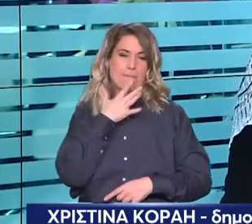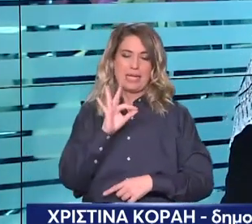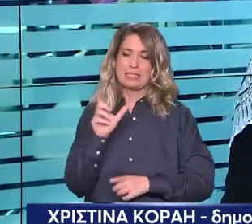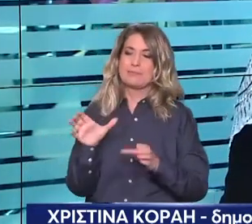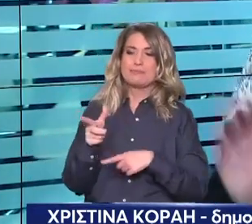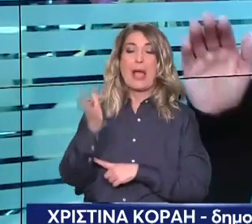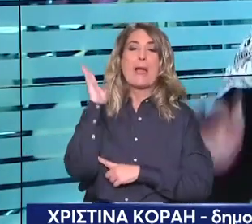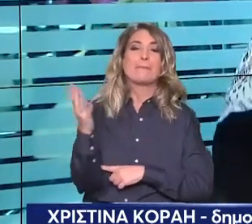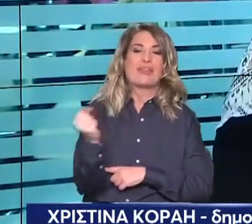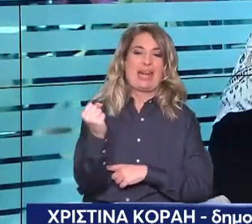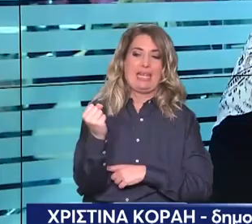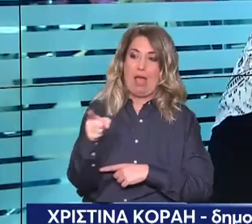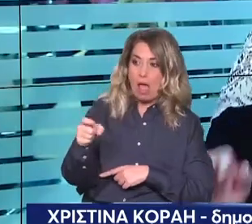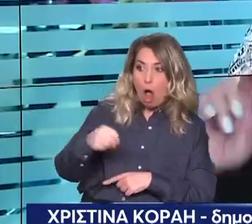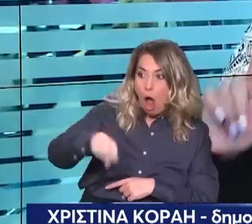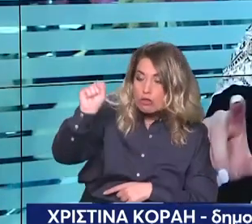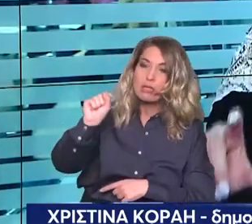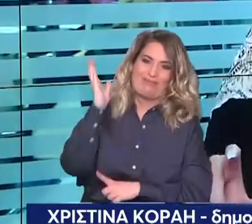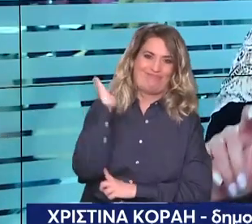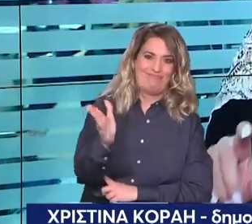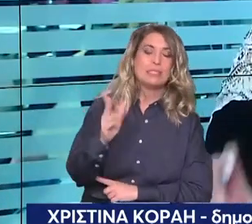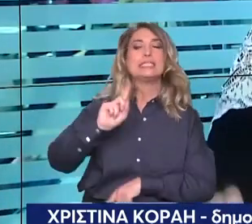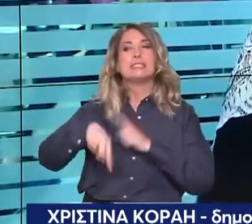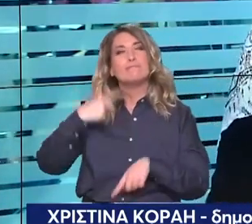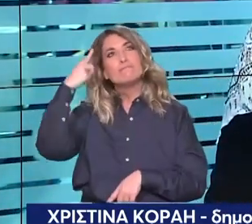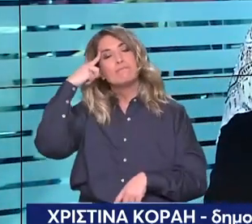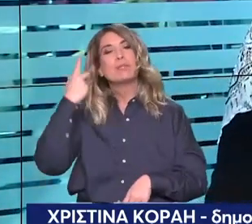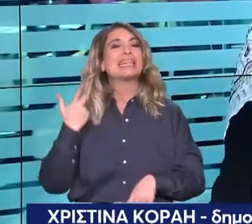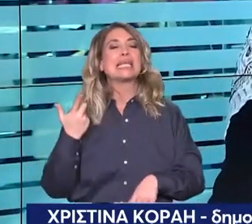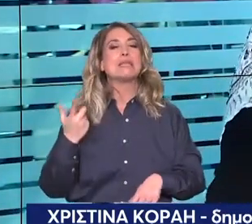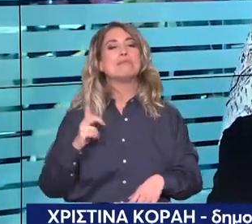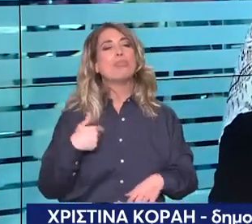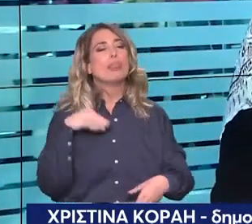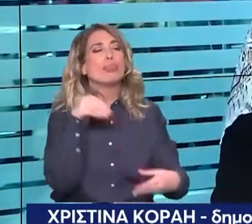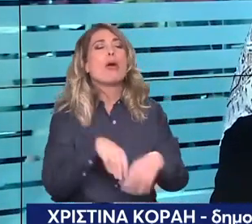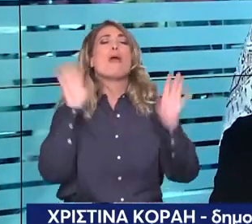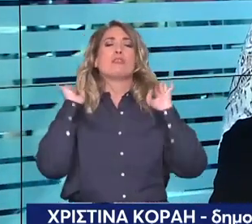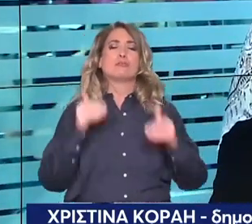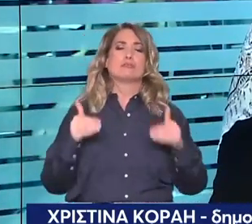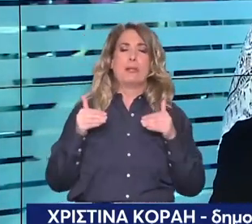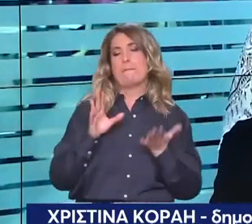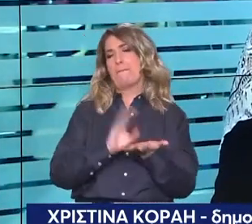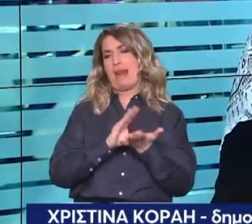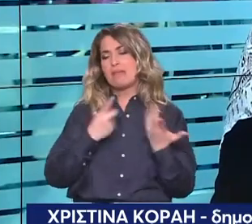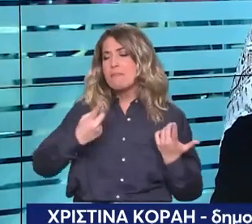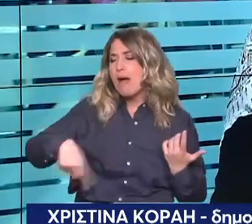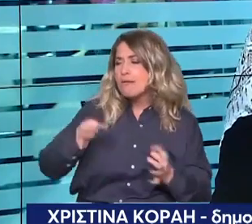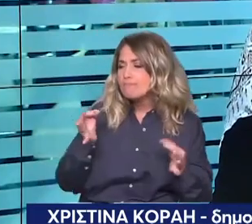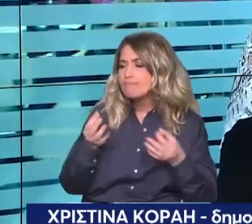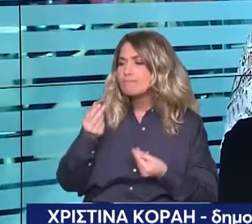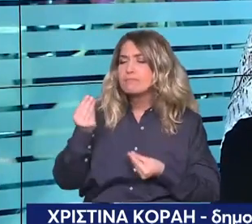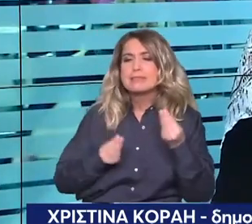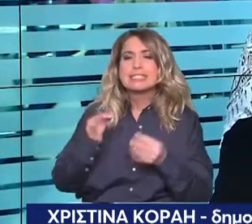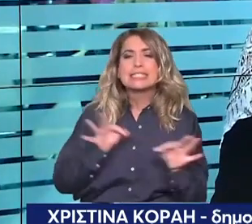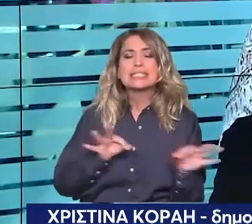αποσιάζουν κάποιοι βουλευτές πέφτει και ο αριθμός των βουλευτών που χρειάζεται για να περάσει ένα νομοσχέδιο. Θα υπάρχει θέμα πειθαρχίας